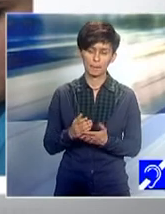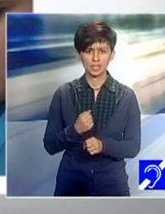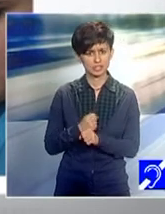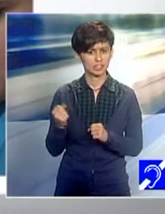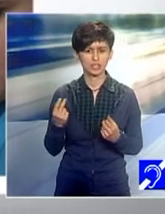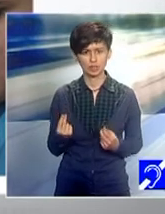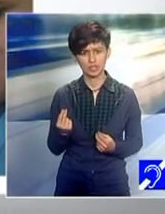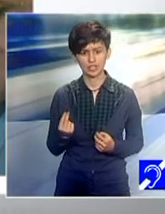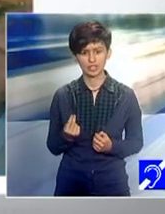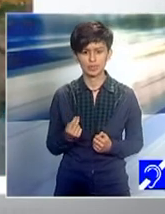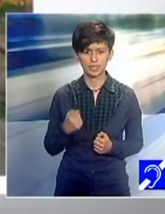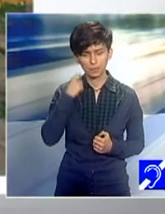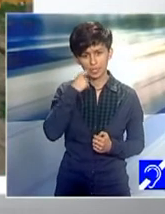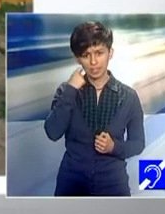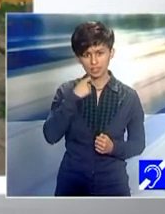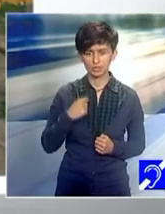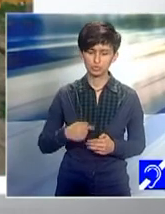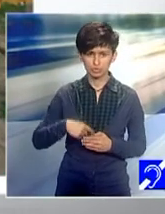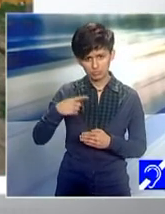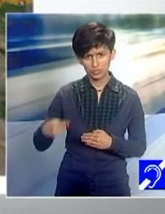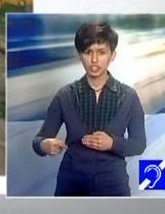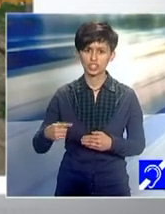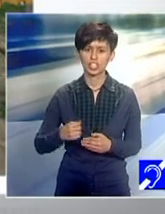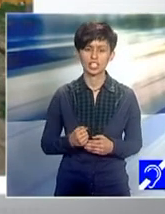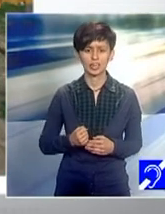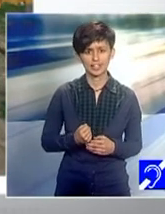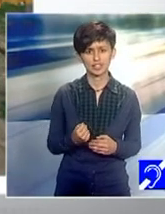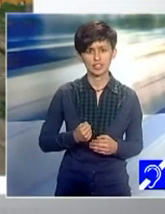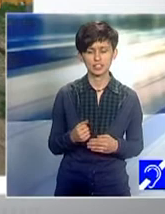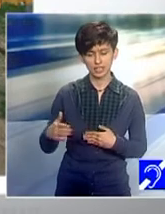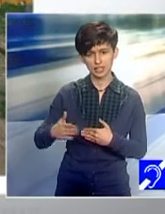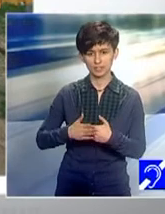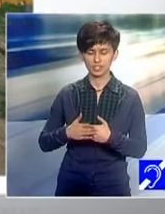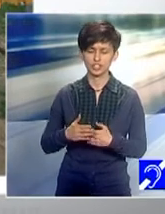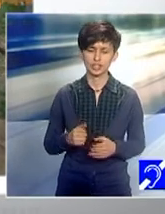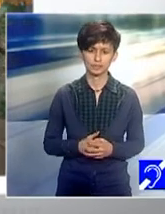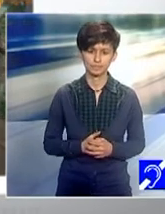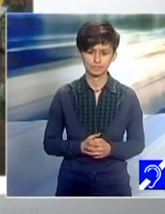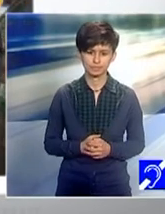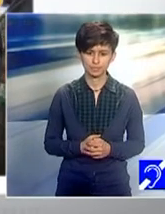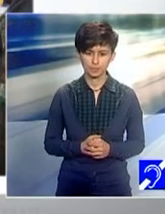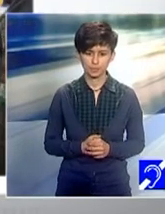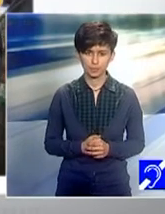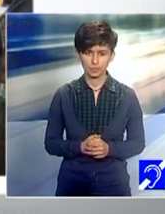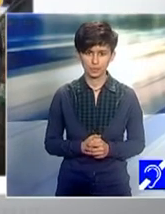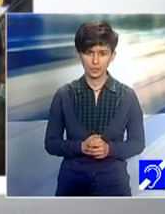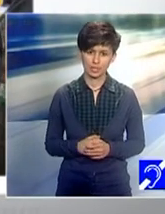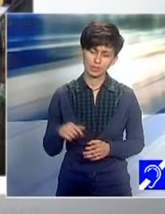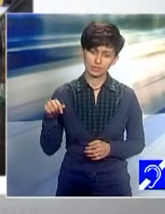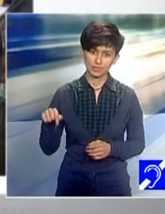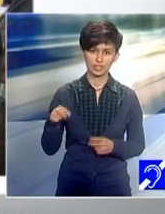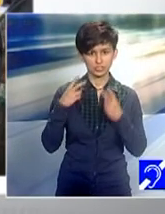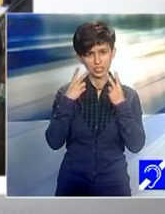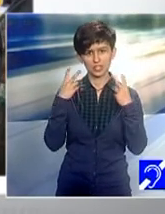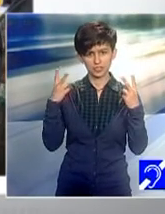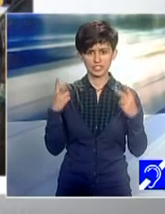între Cluj, Clujul și restul, să zicem, sată vecine și alte orașe. Cătălina, din acest periplu pe